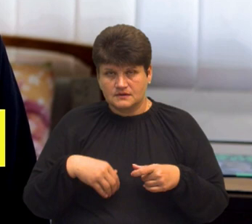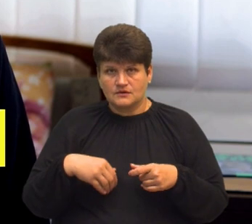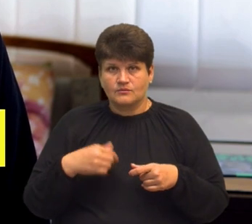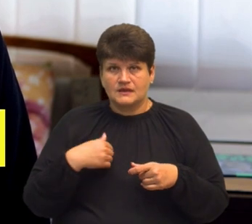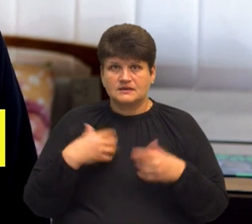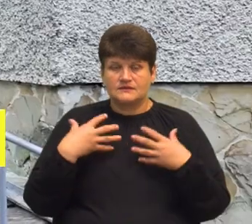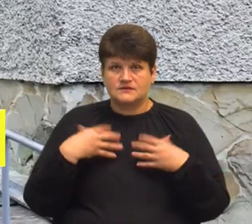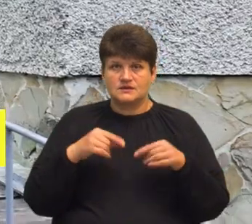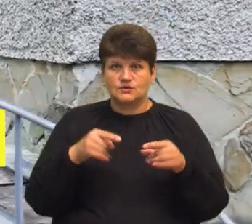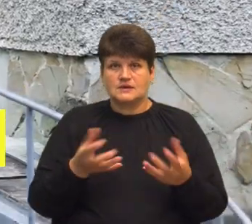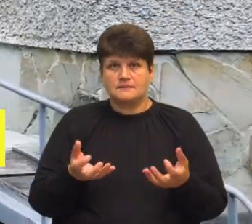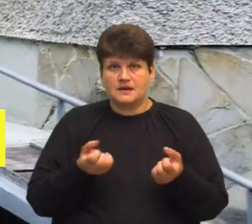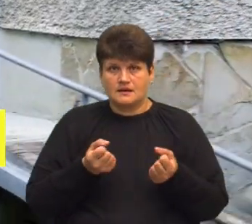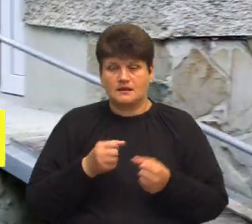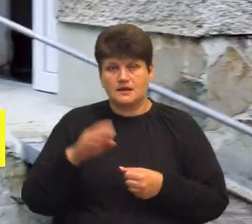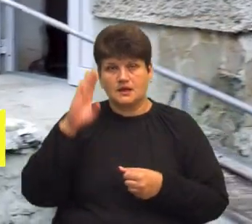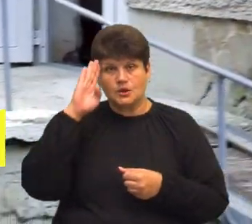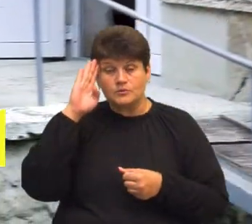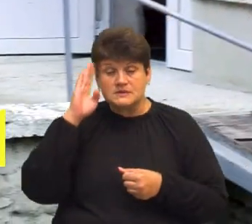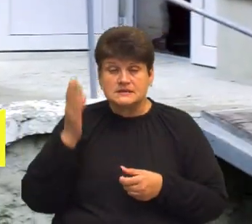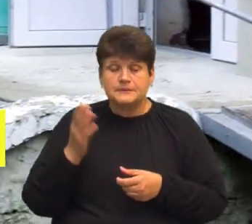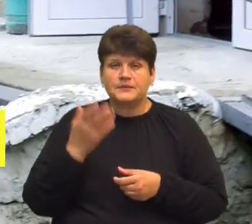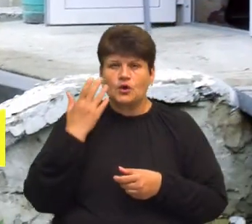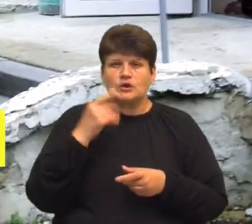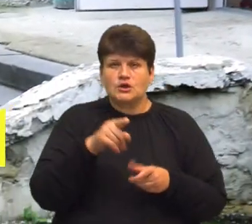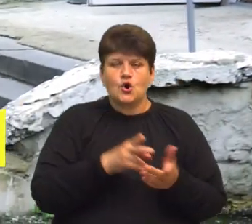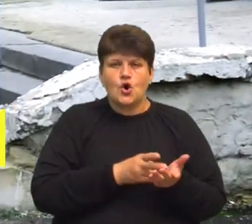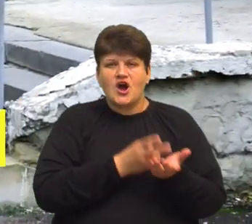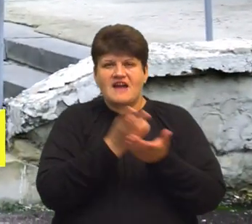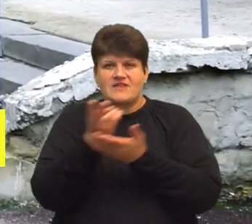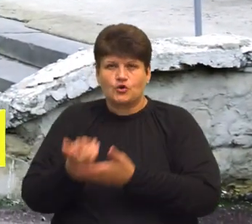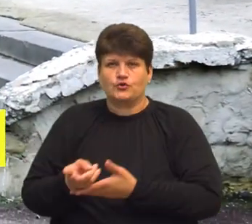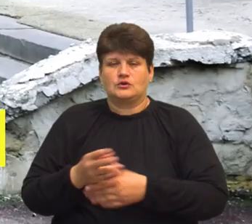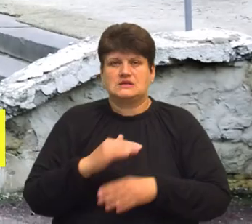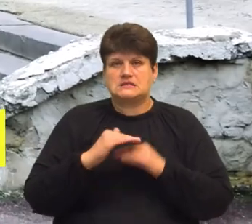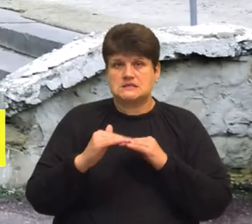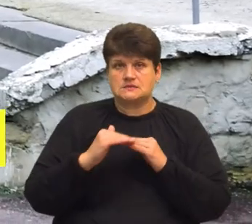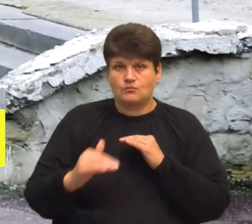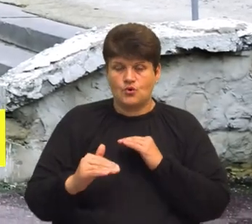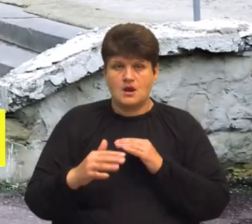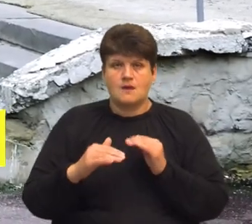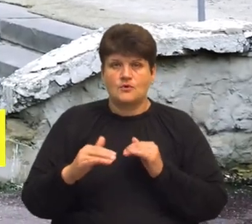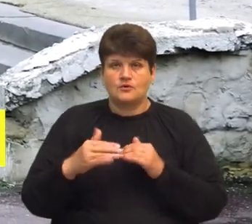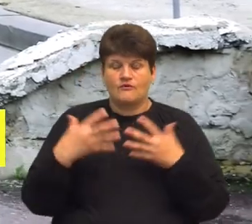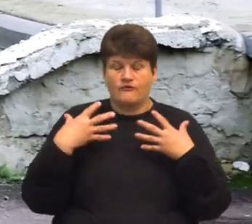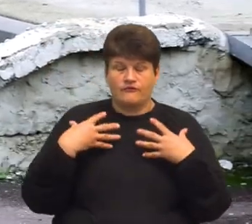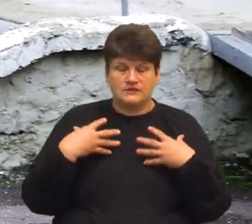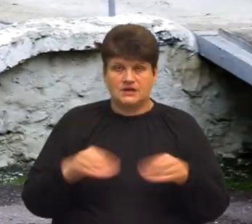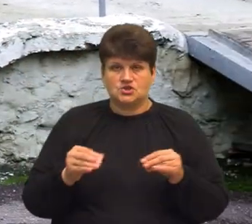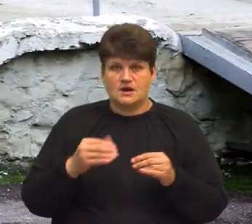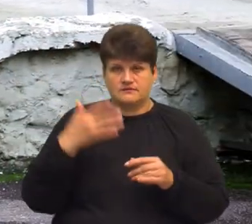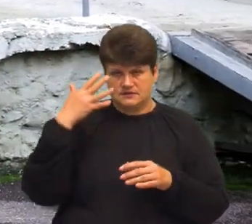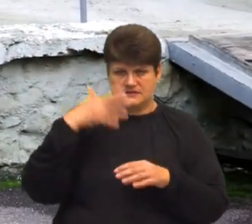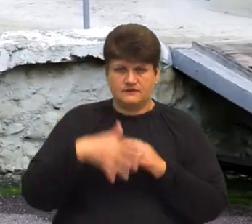тоді хлопці прийняли. За його словами, коли його евакуйовували з поля бою, він декілька разів тричав свідомість через крововтрату.